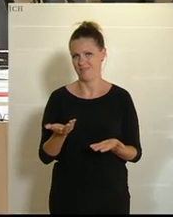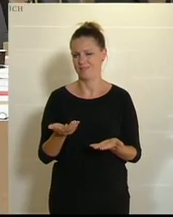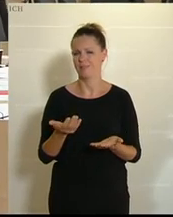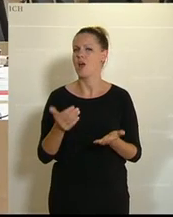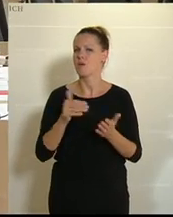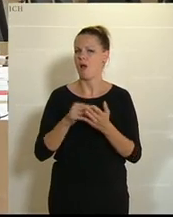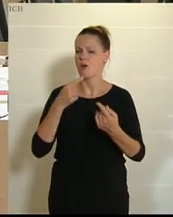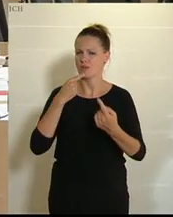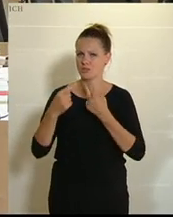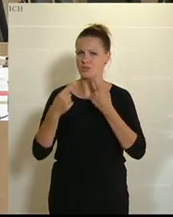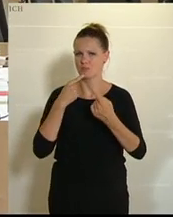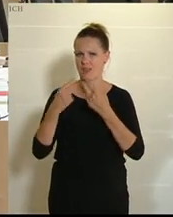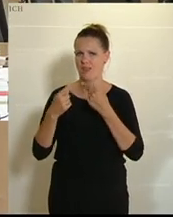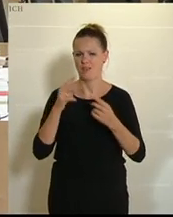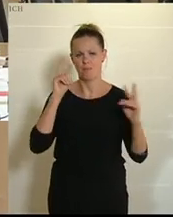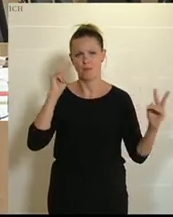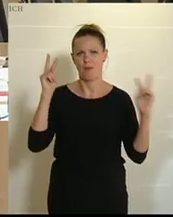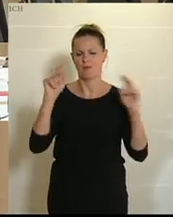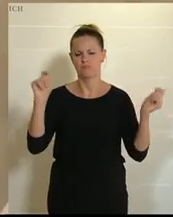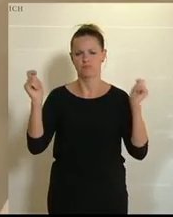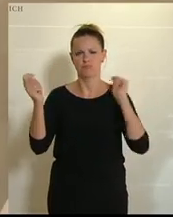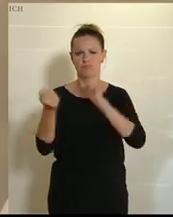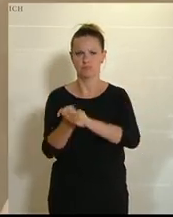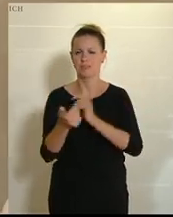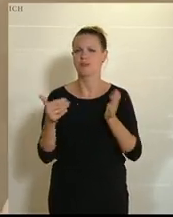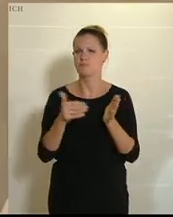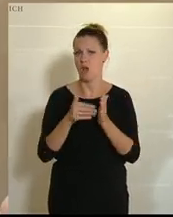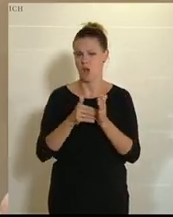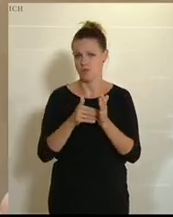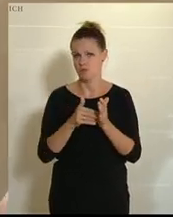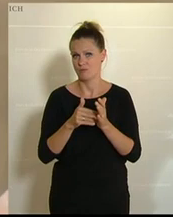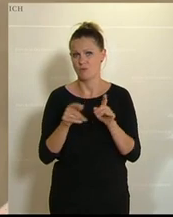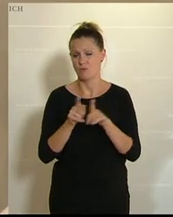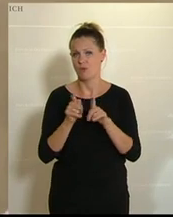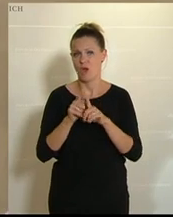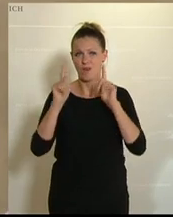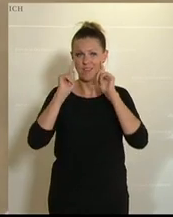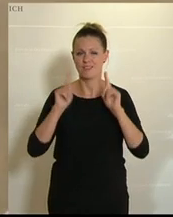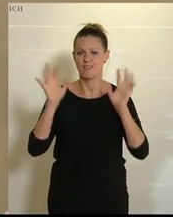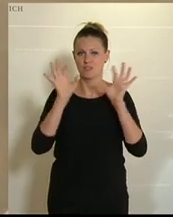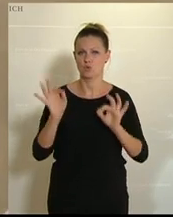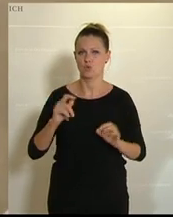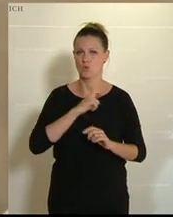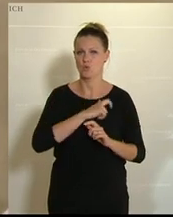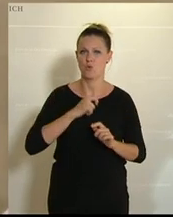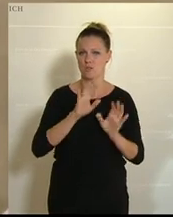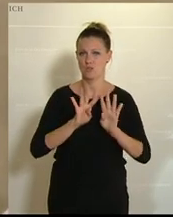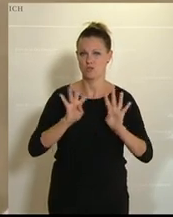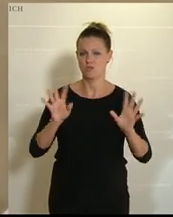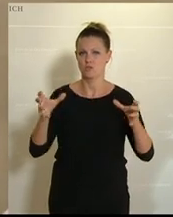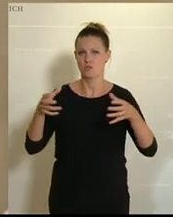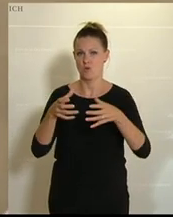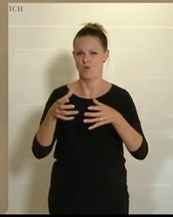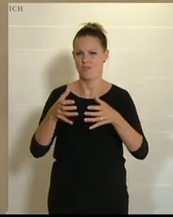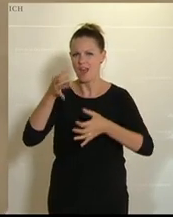Gespräch für diesen Paradigmenwechsel suchen. Und es wird wichtig sein, die Tierversuchskommission in die Evaluierung des